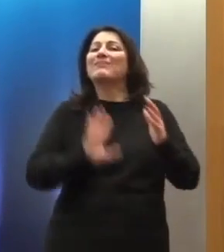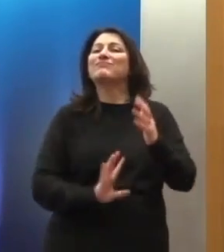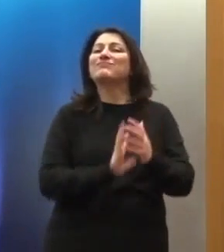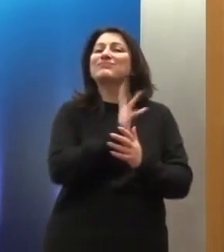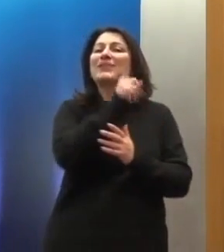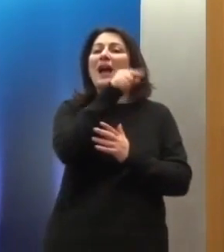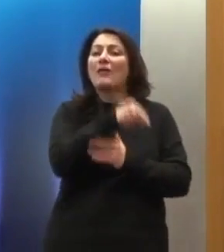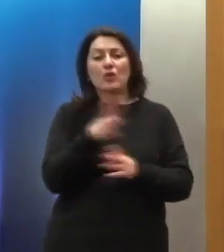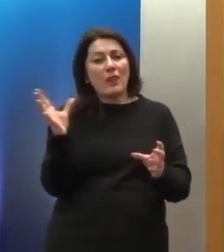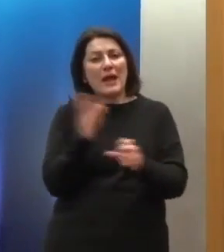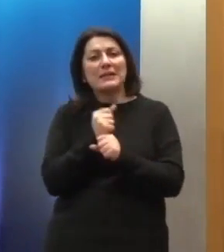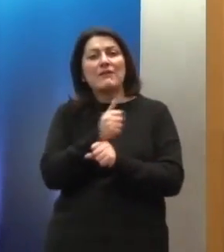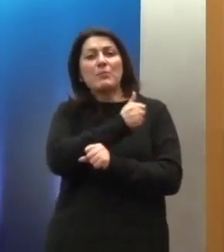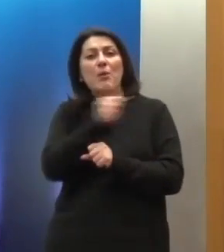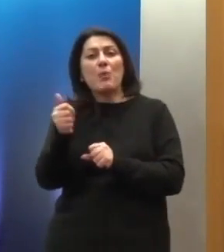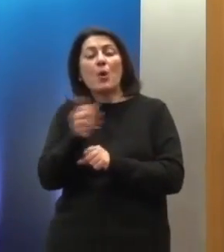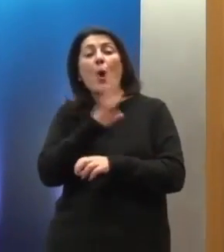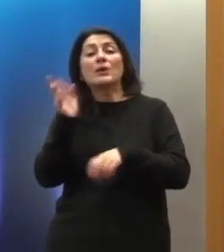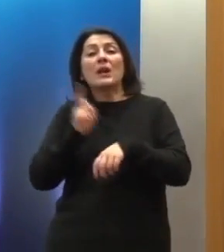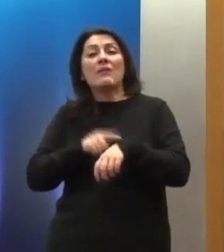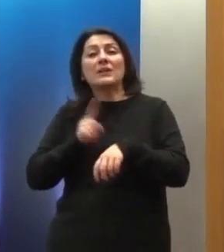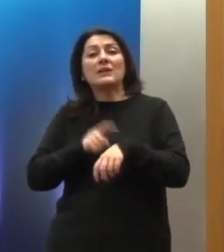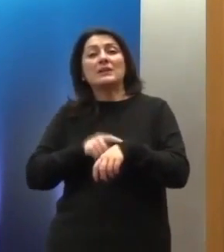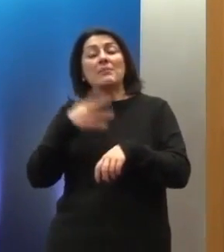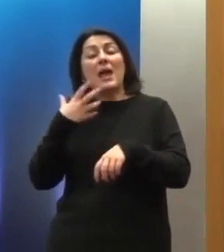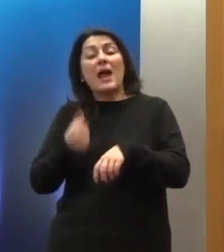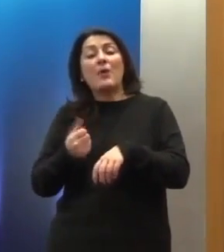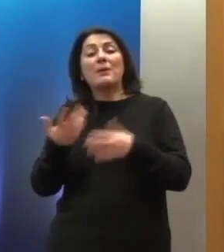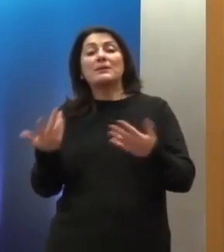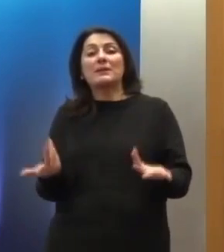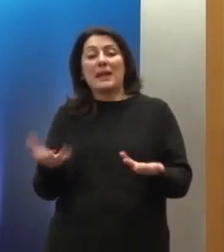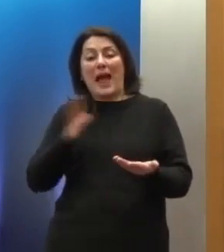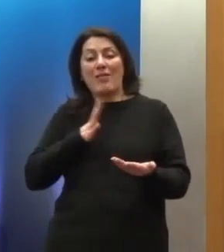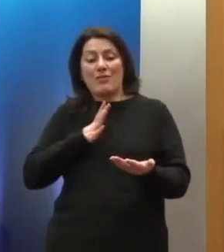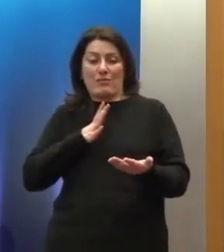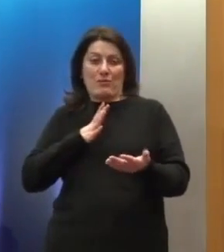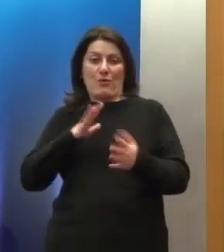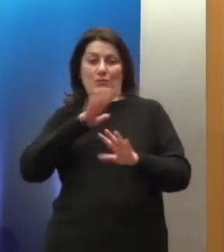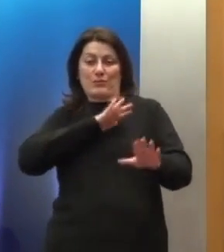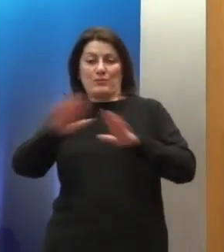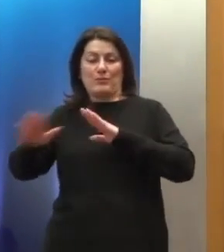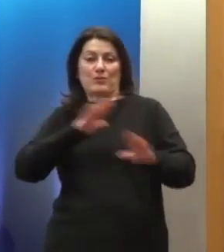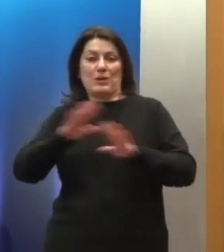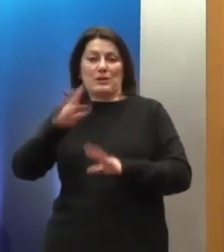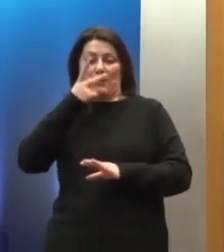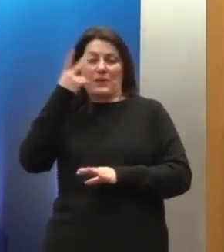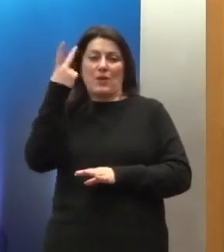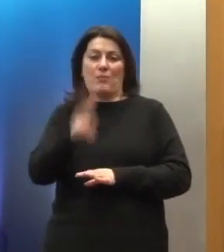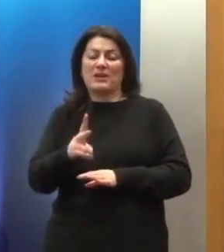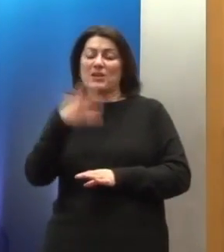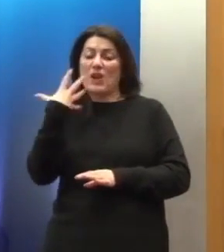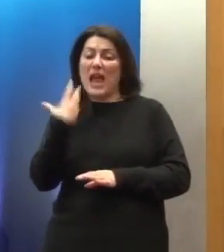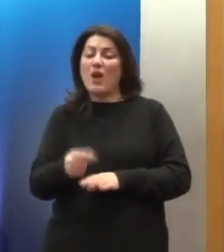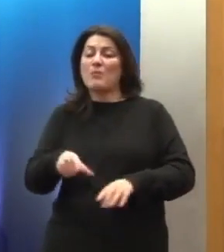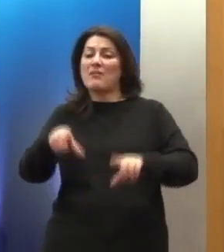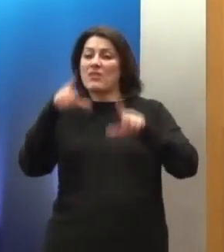επιτευχθεί αν υπάρχει προστασία των ανθρωπίνων δικαιωμάτων, κράτος δικαίου και δημοκρατία. Για την